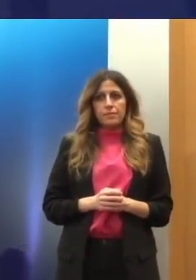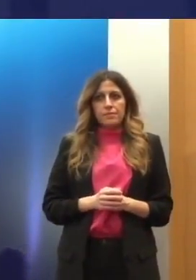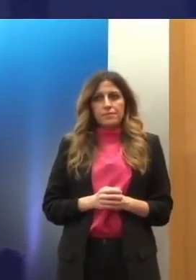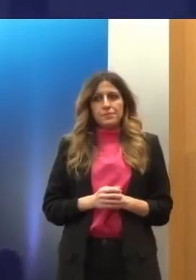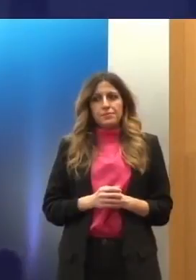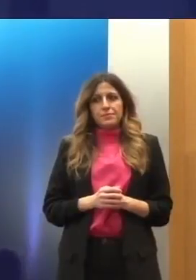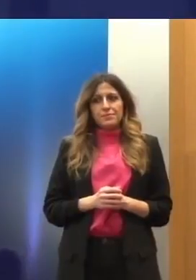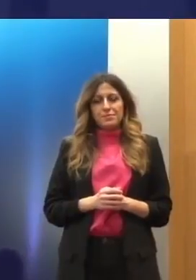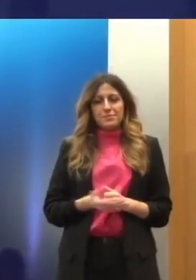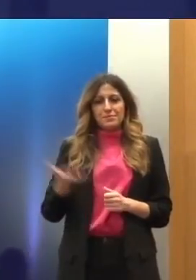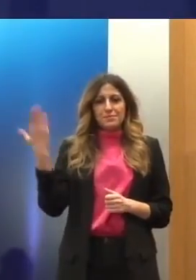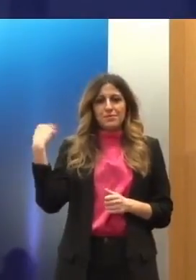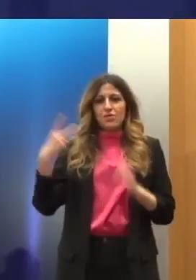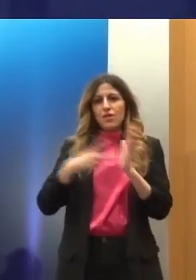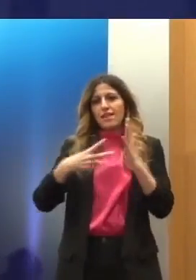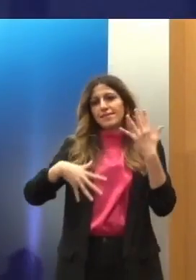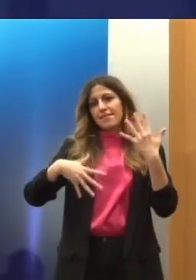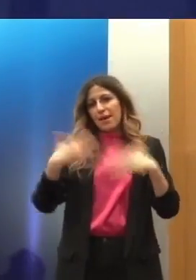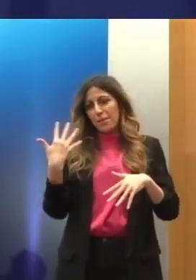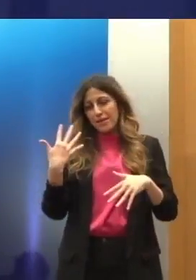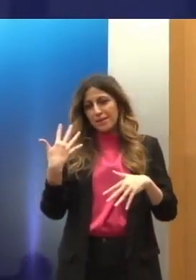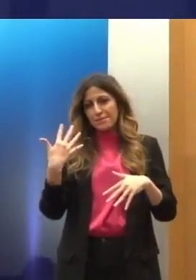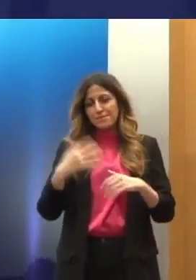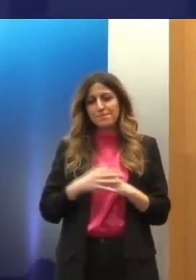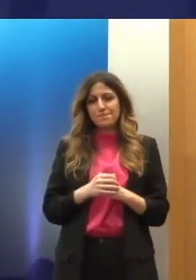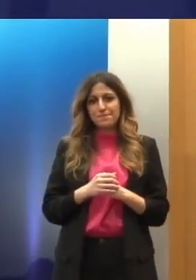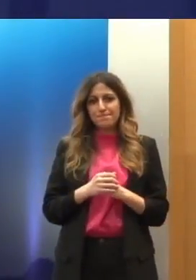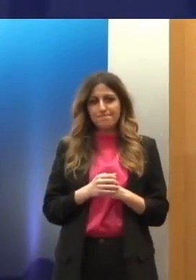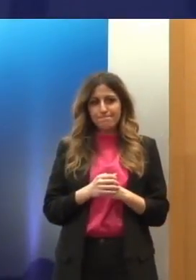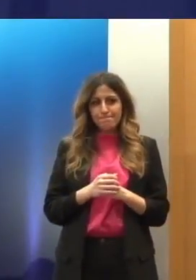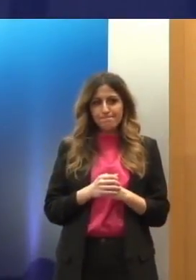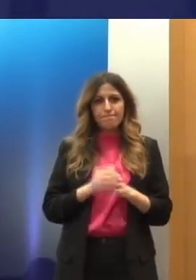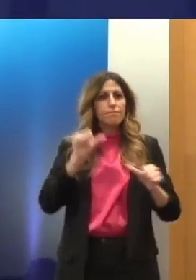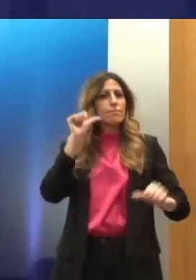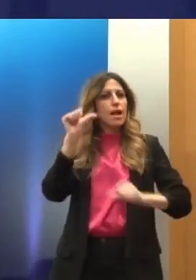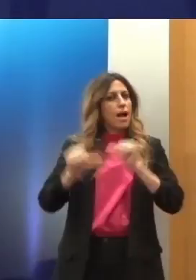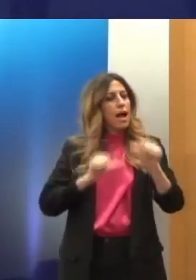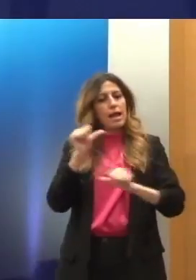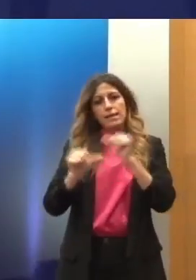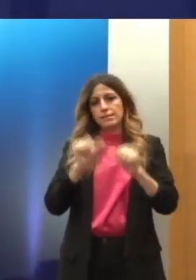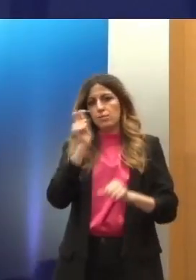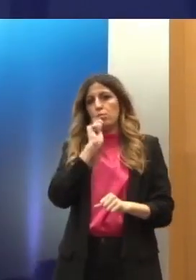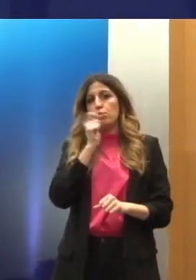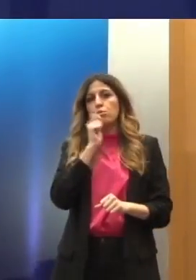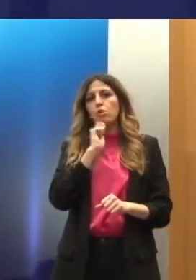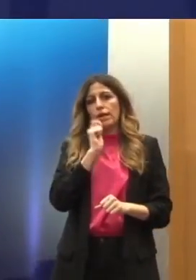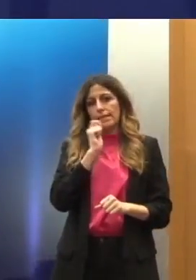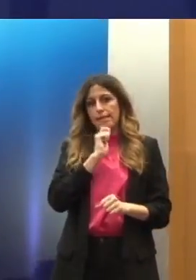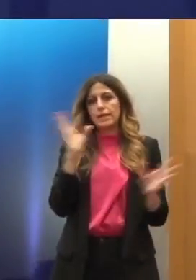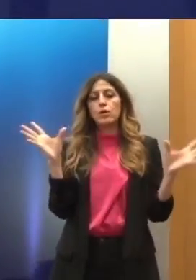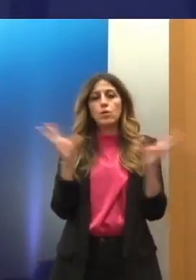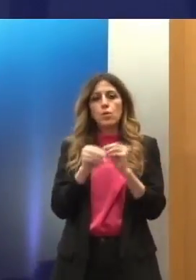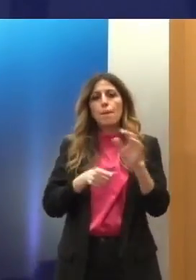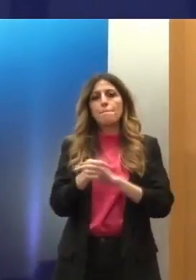Το 2015 έχουμε μια αλλαγή πολιτικής στα θέματα του